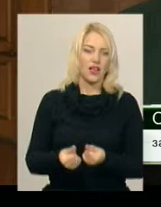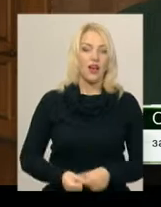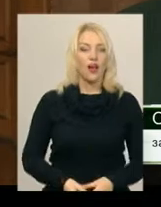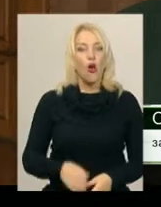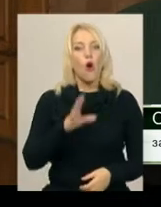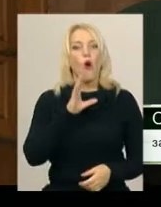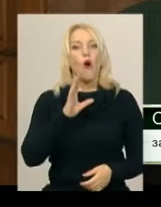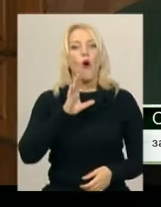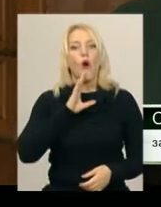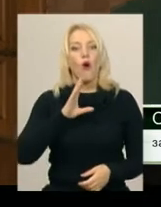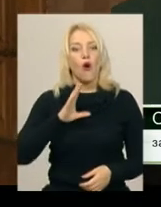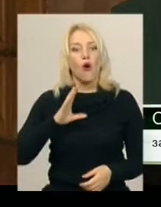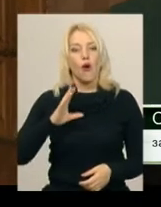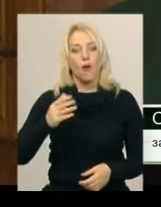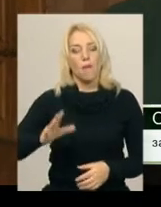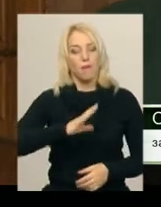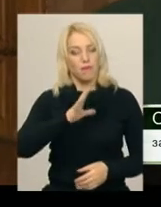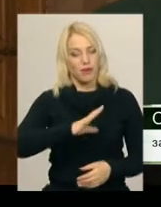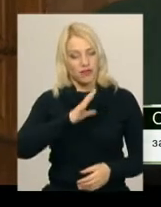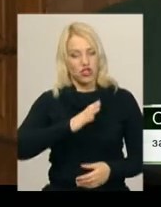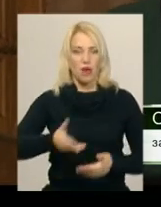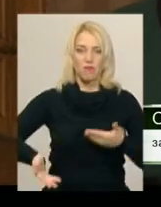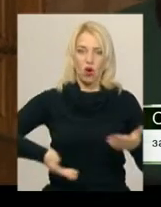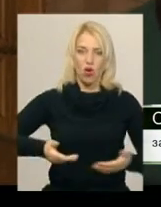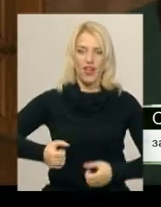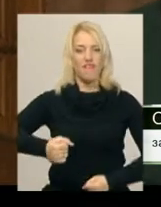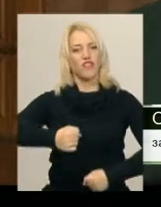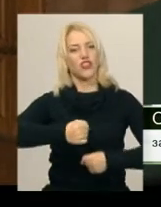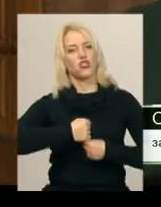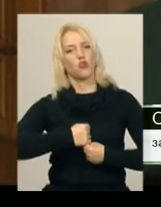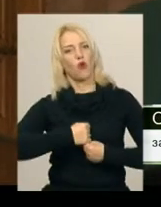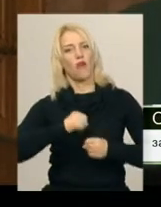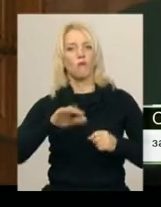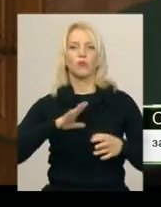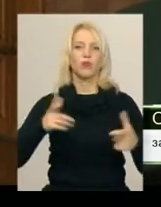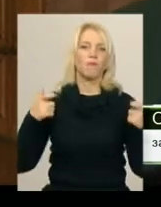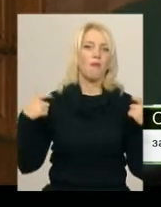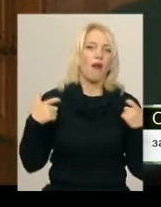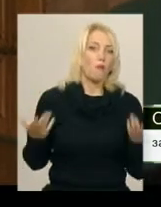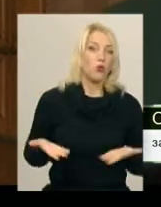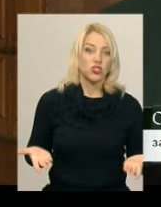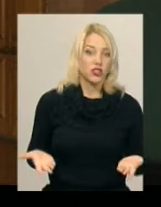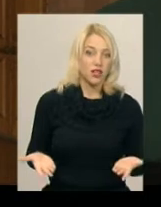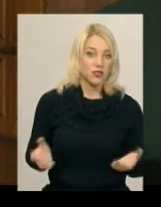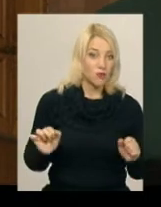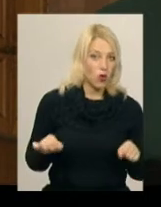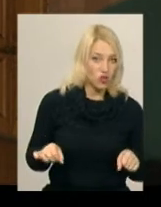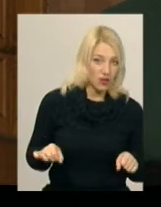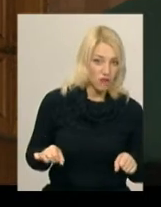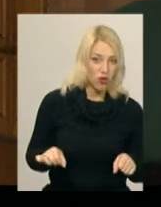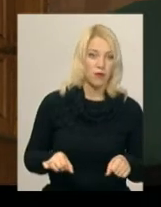колишній піхотинець, військовий, якийсь прапорщик, можливо, і